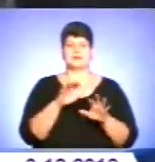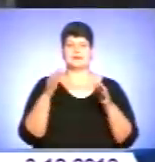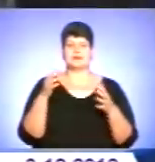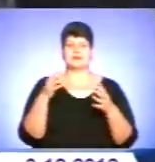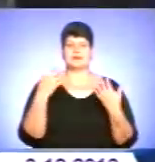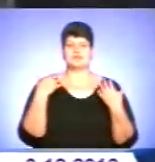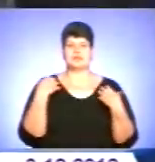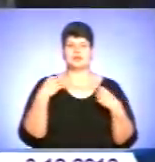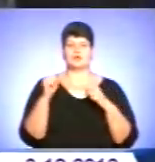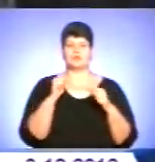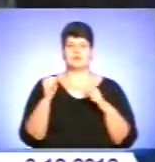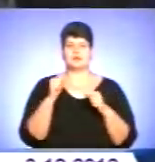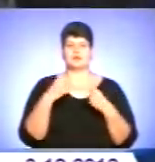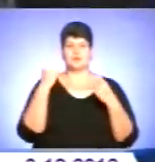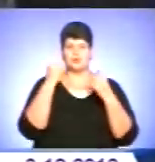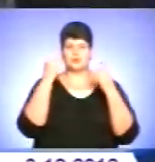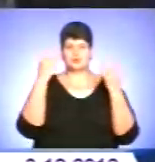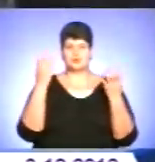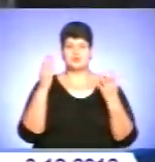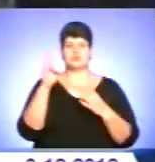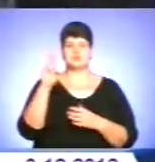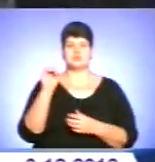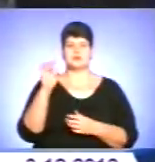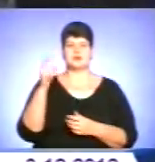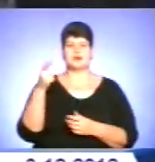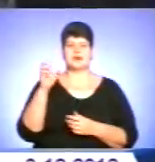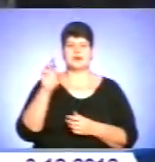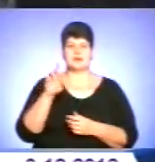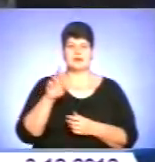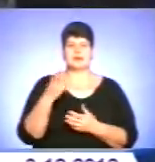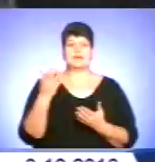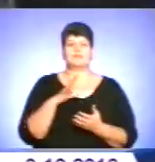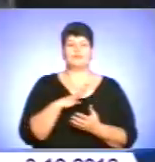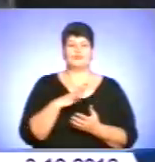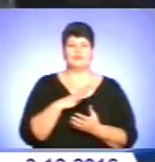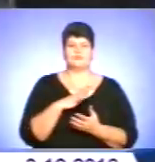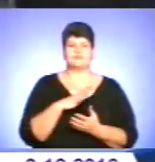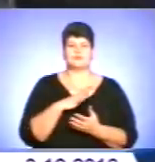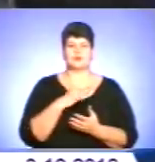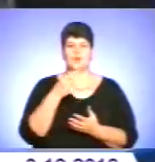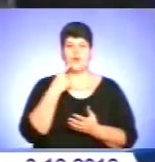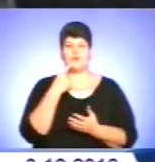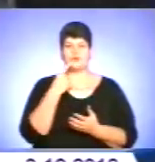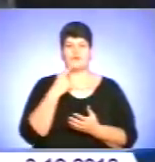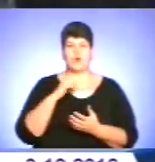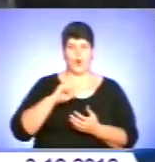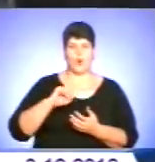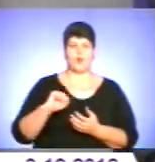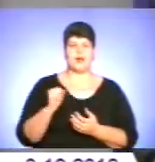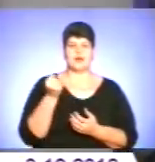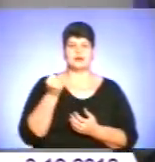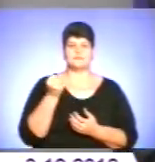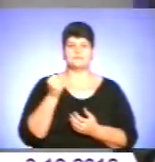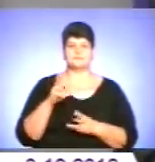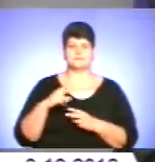культури обласної адміністрації Герорія Платоновича Сергея, який був, як любив колись казати, Михайло Якубач, колега, і